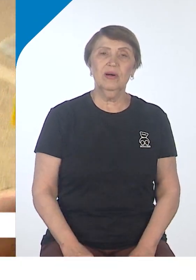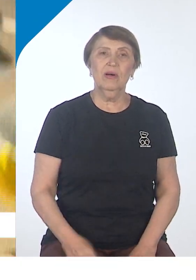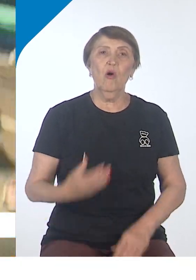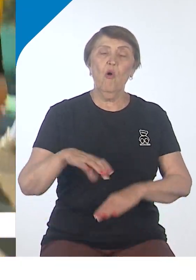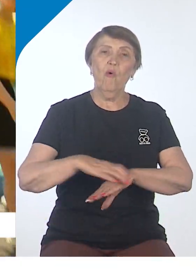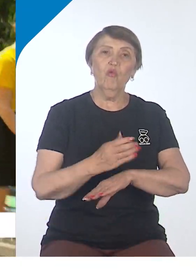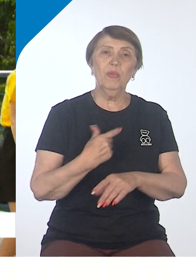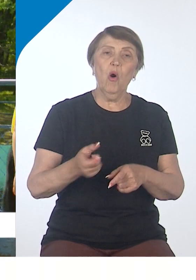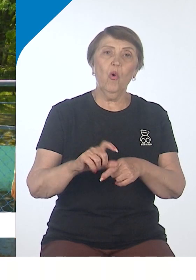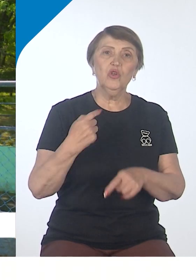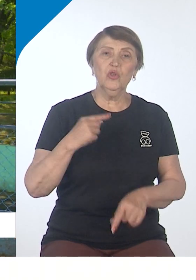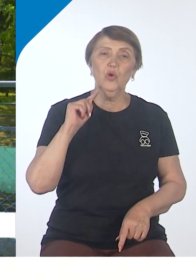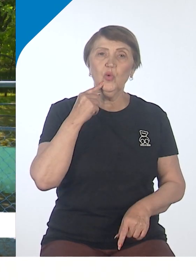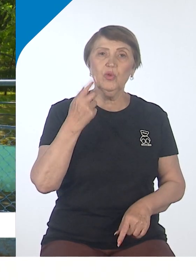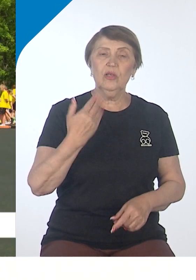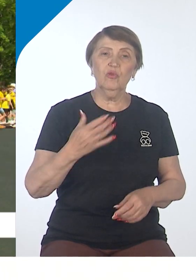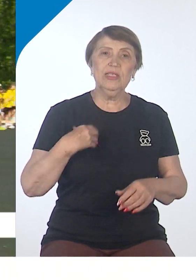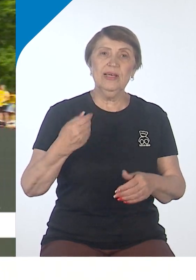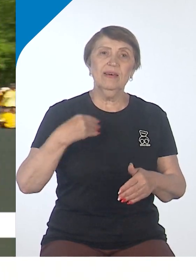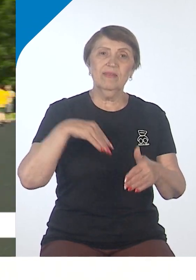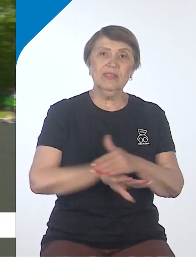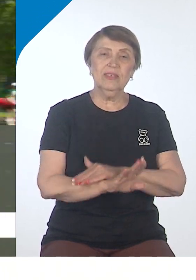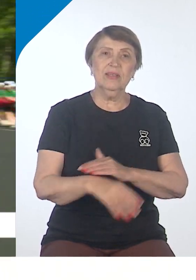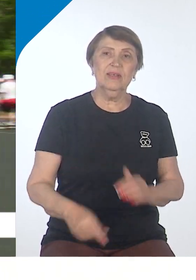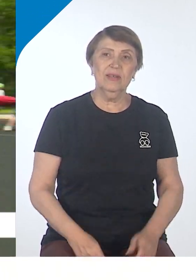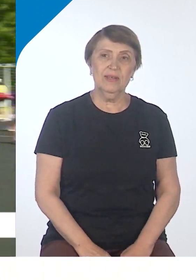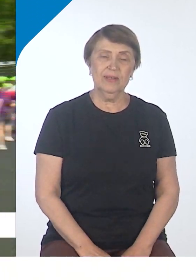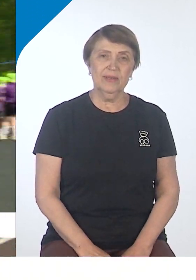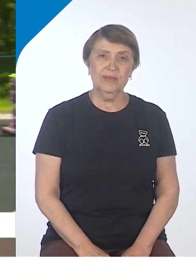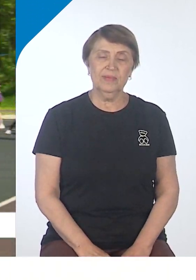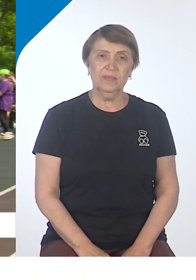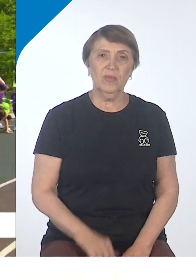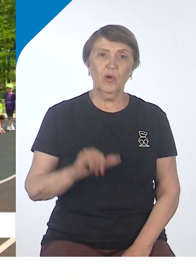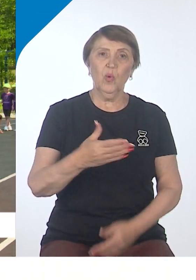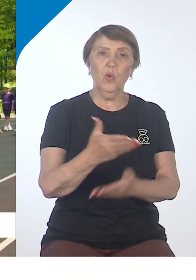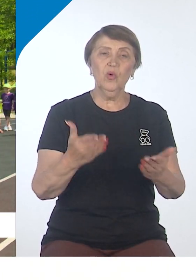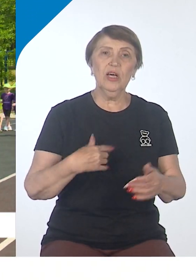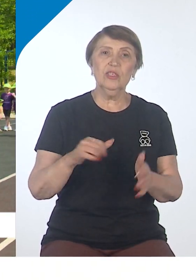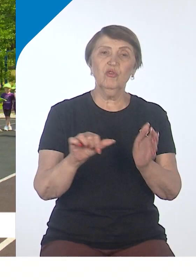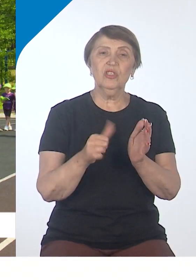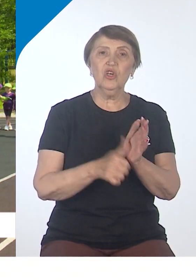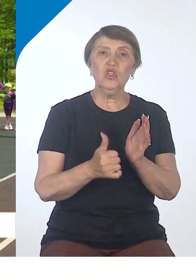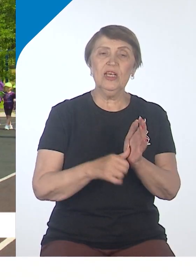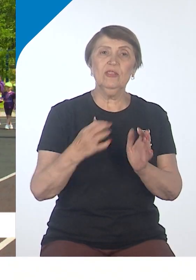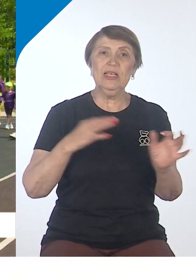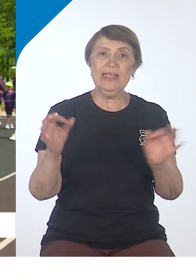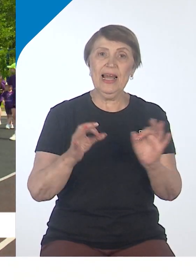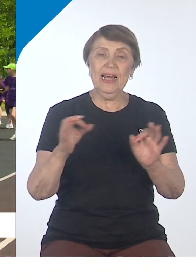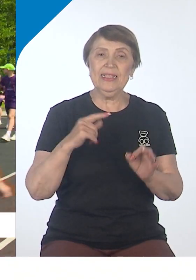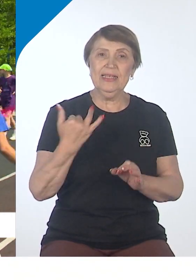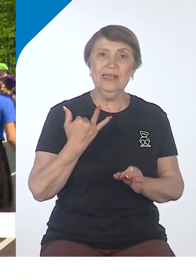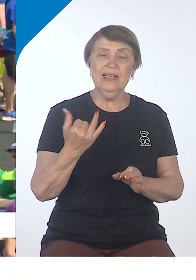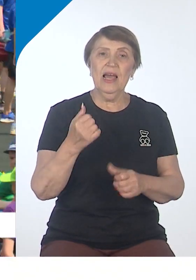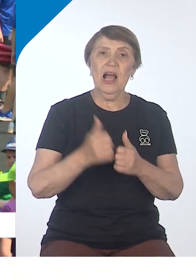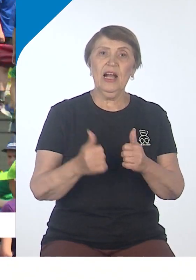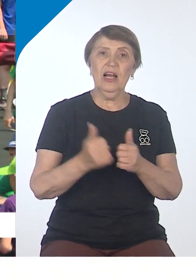очень трудно залазить и вылазить, потому что нога может застрять. У нас шесть локаций, команд десять. На каждой